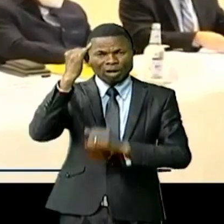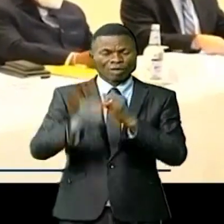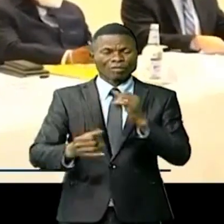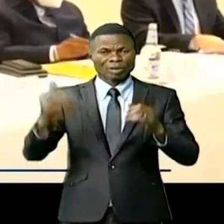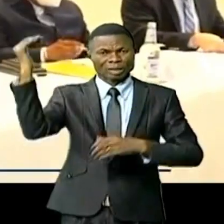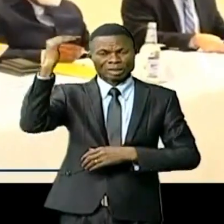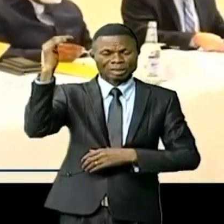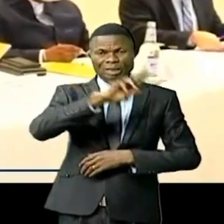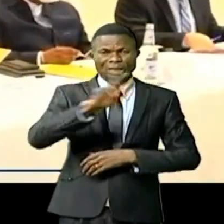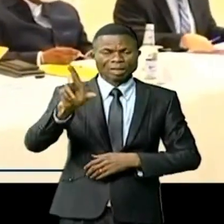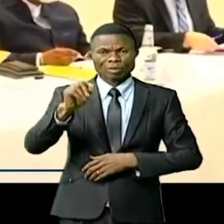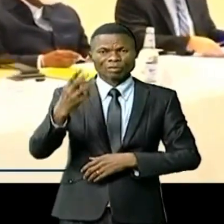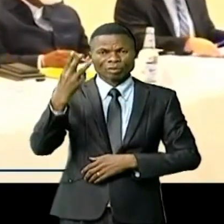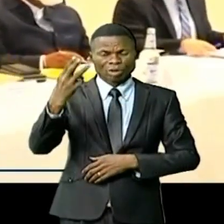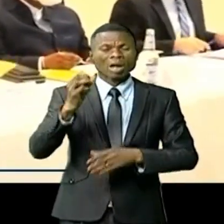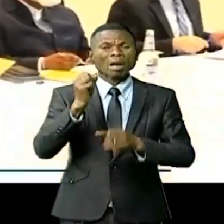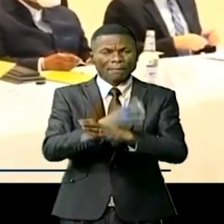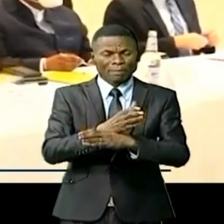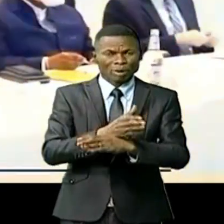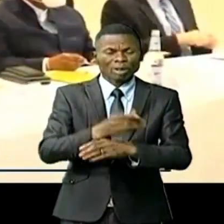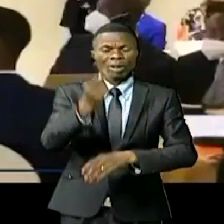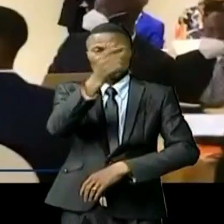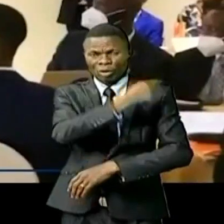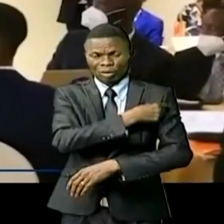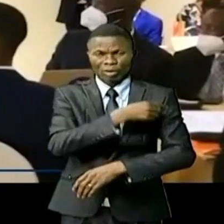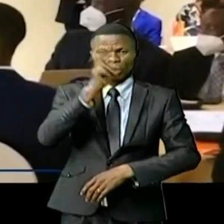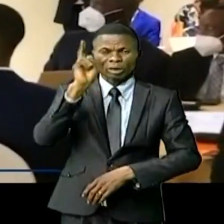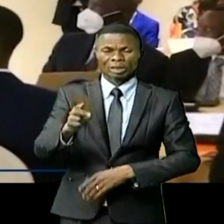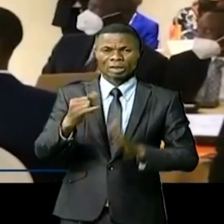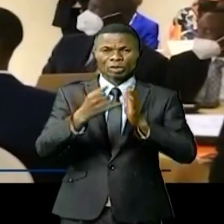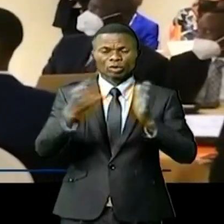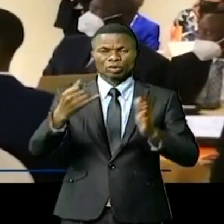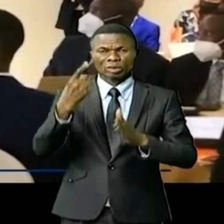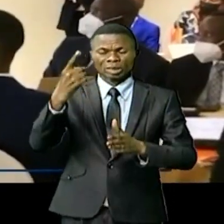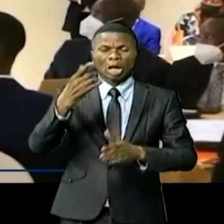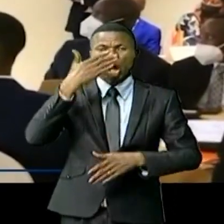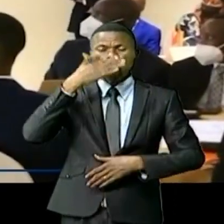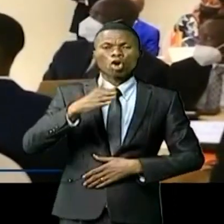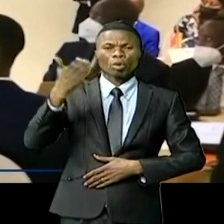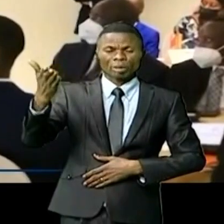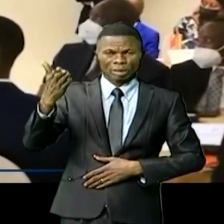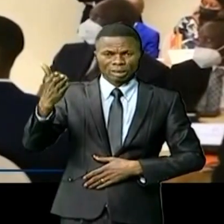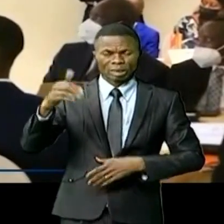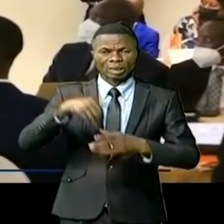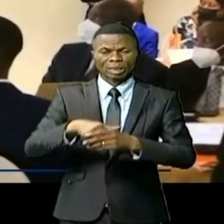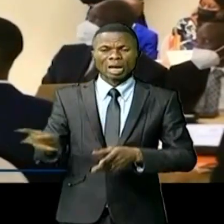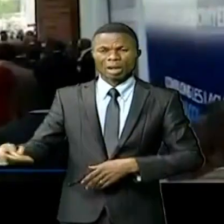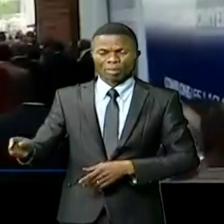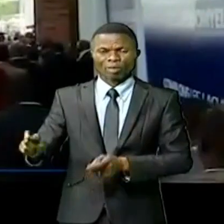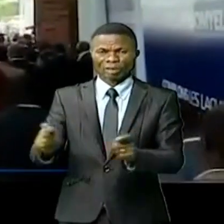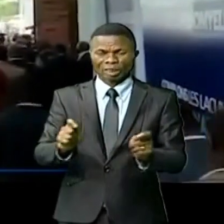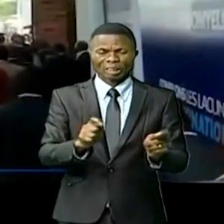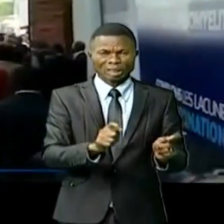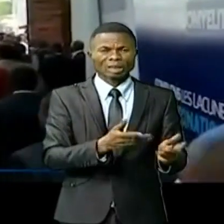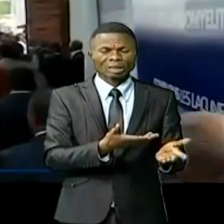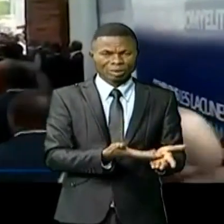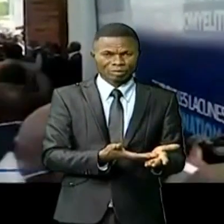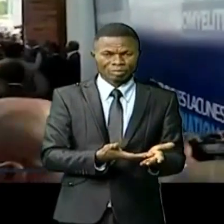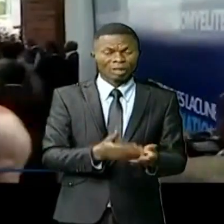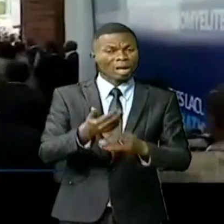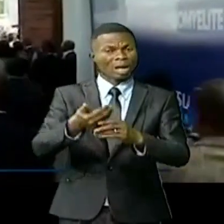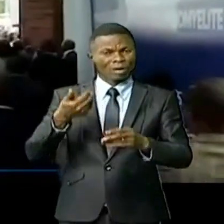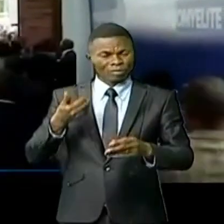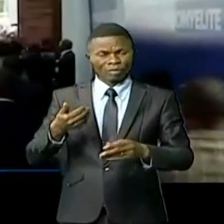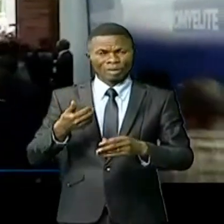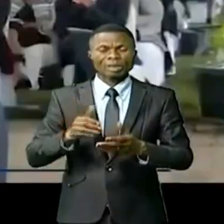et une disponibilité totale du vaccin, dont 260 terres de santé, disséminées à travers la province. Mais bien avant,